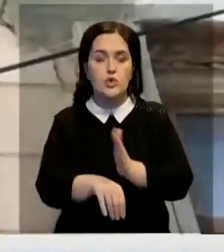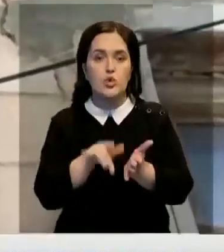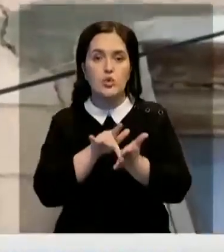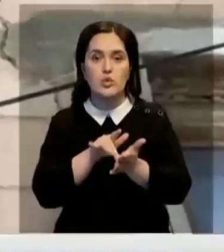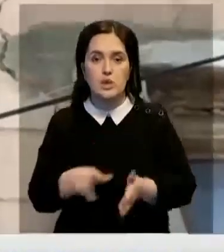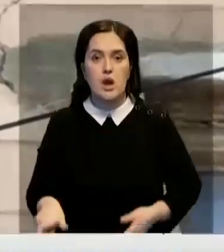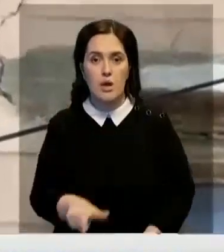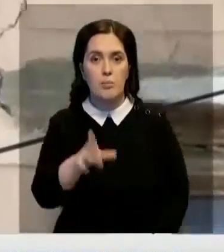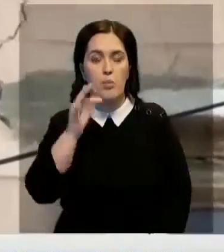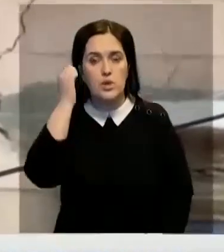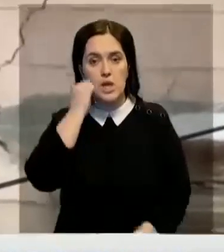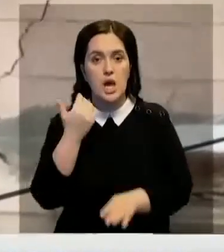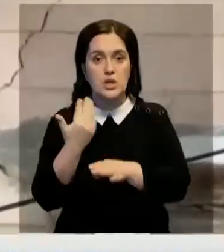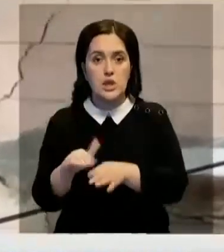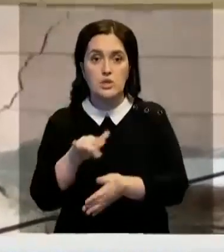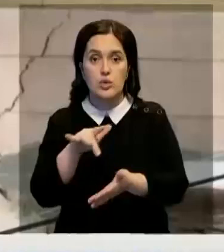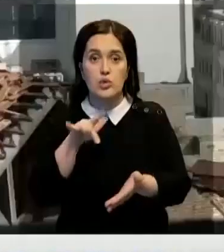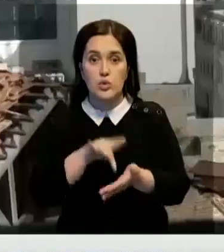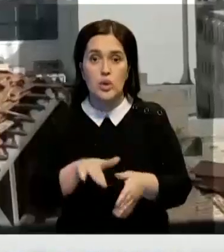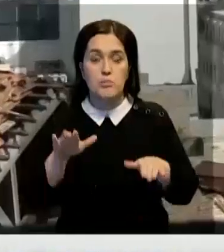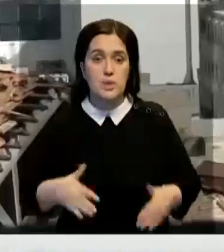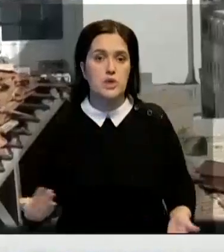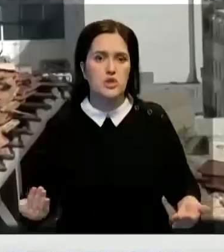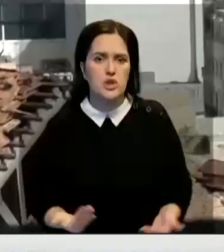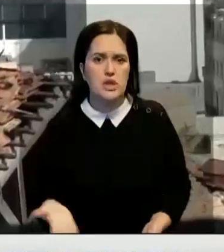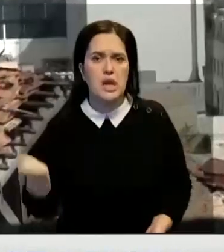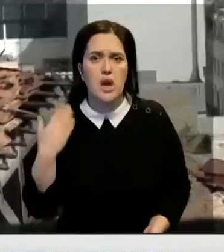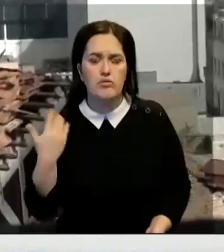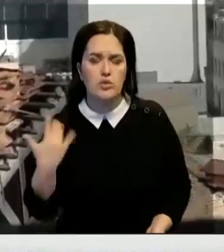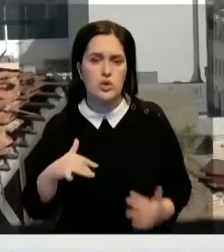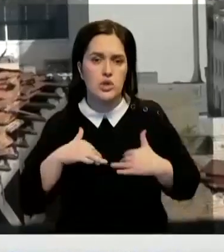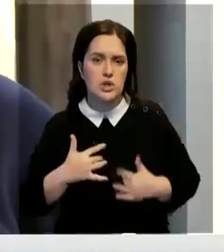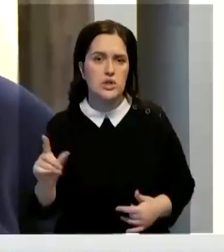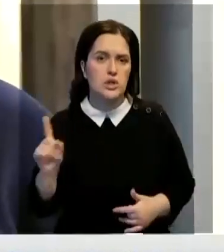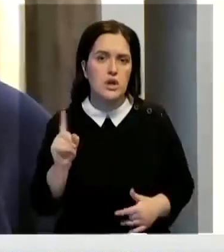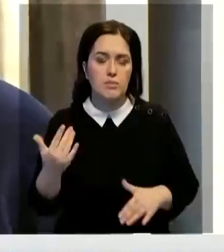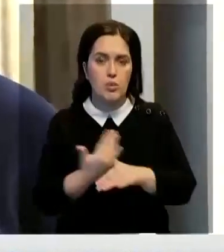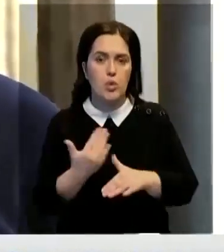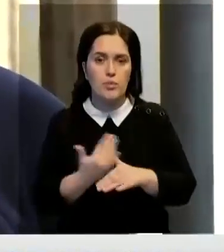маршруты по старой части города. Местные жильцы давно уже отчаялись ждать помощи от мэрии.